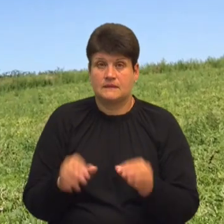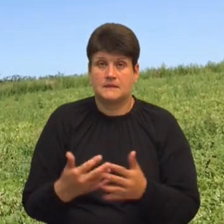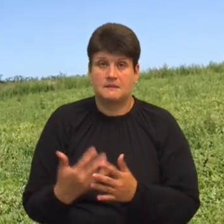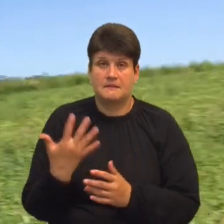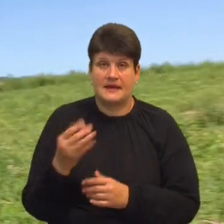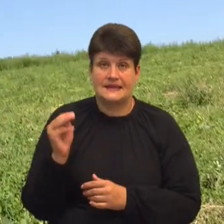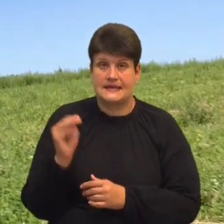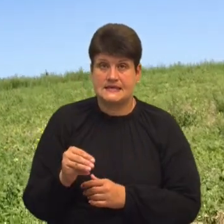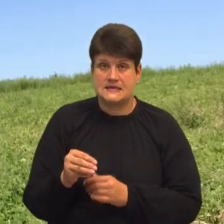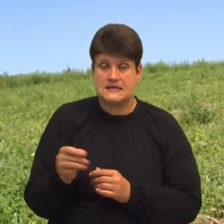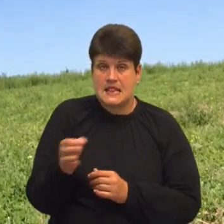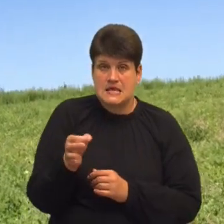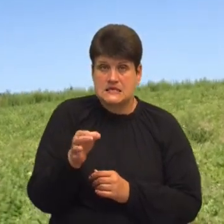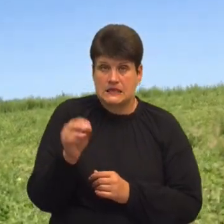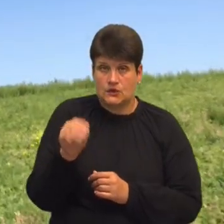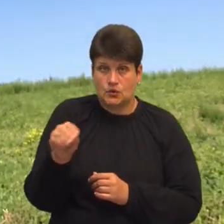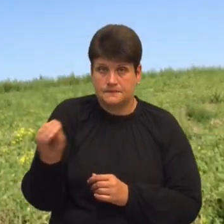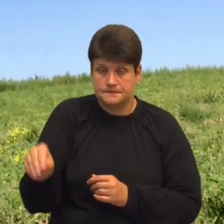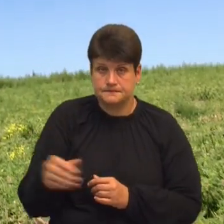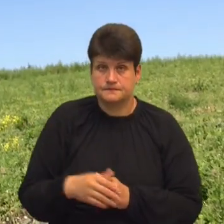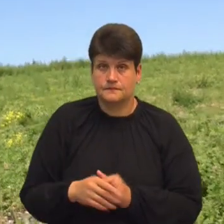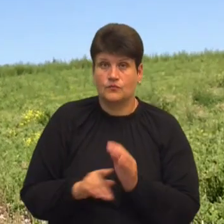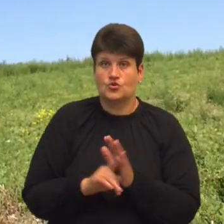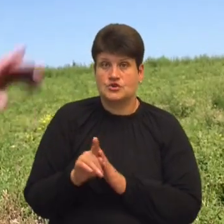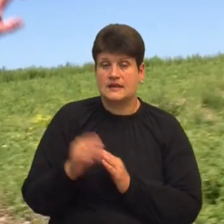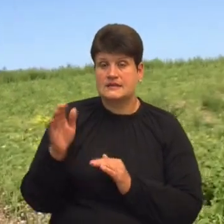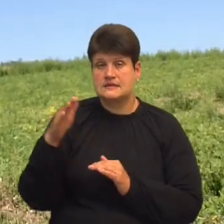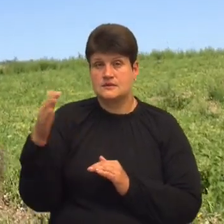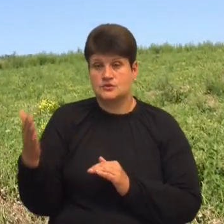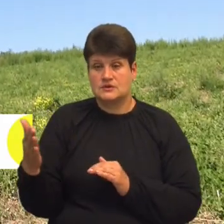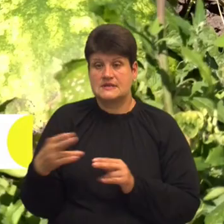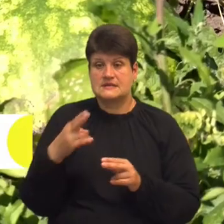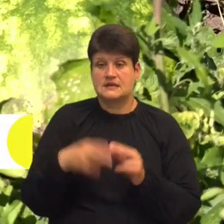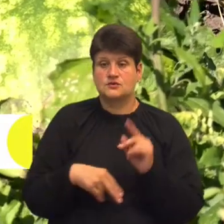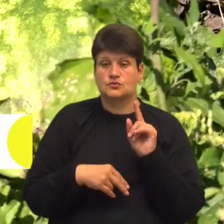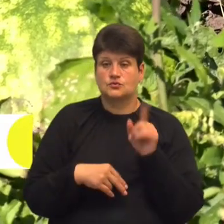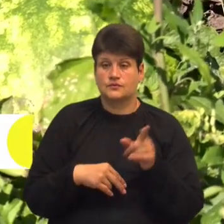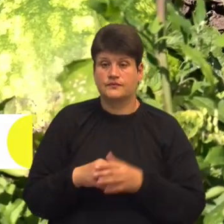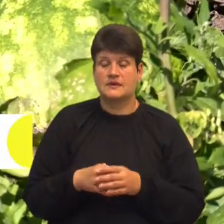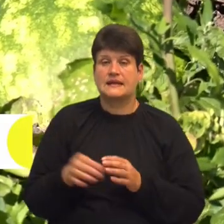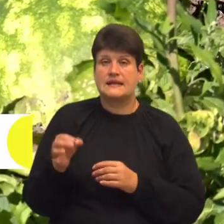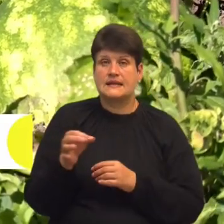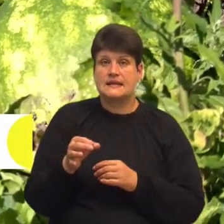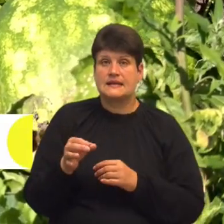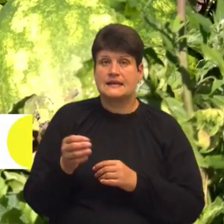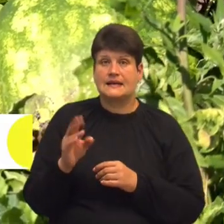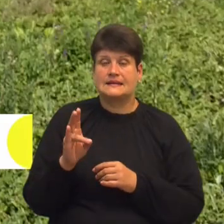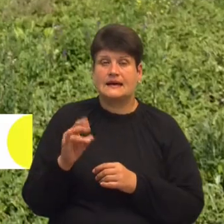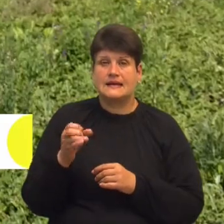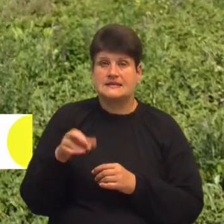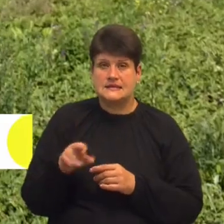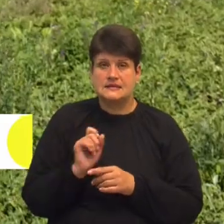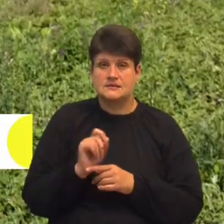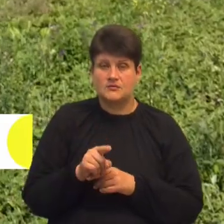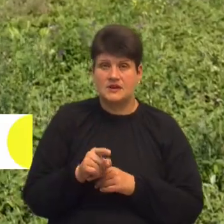тисяч насіння. Починали з цієї сторони і закінчували туди. Насіння ми замовляли в інтернеті. Спочатку шукали